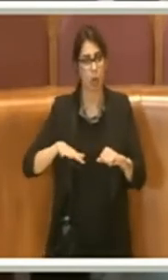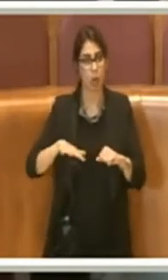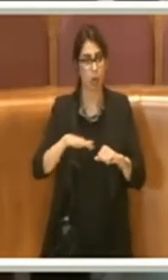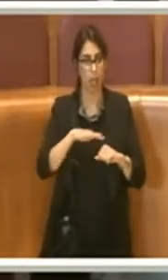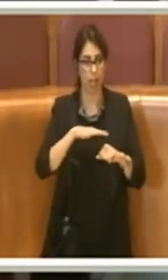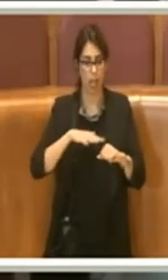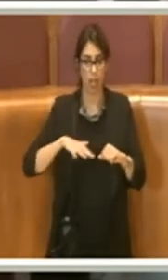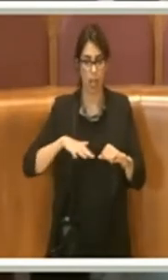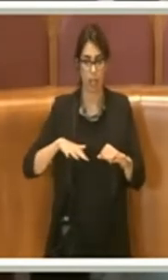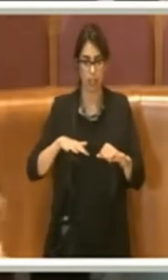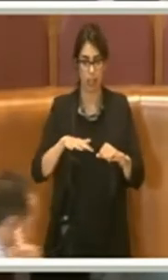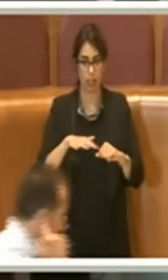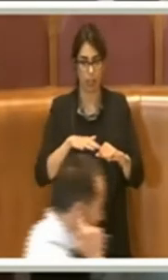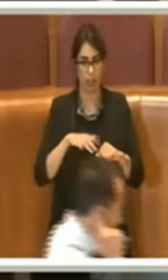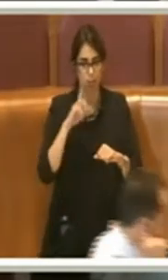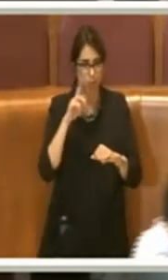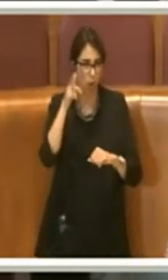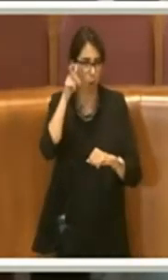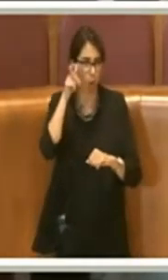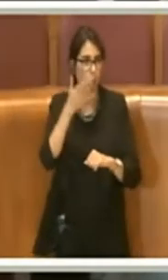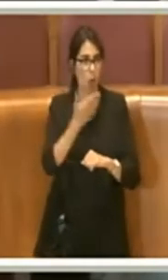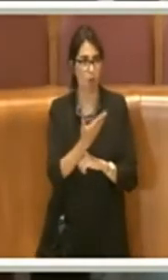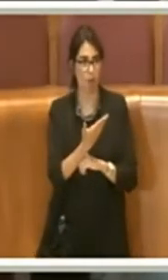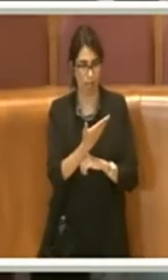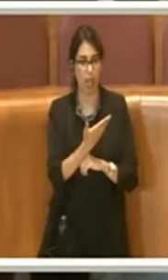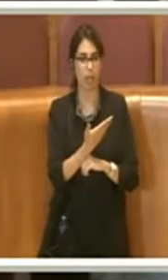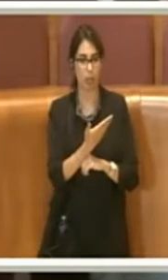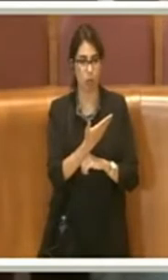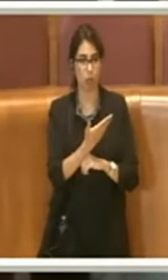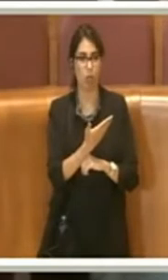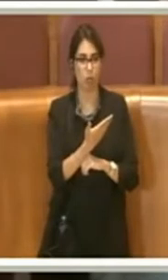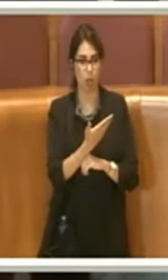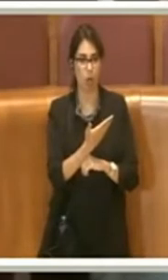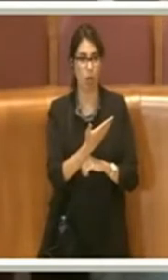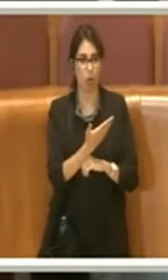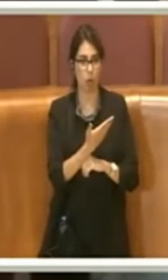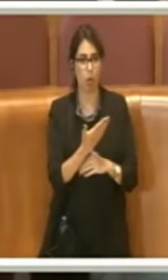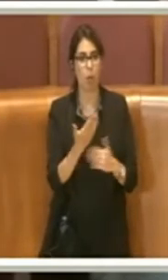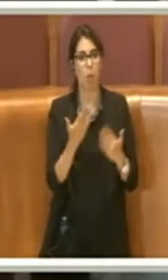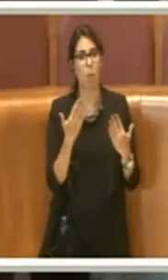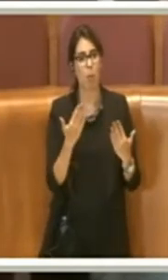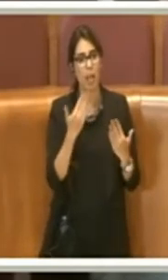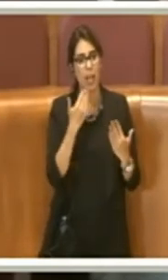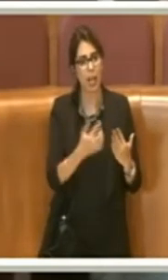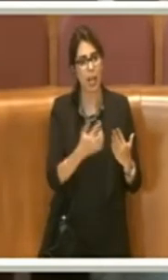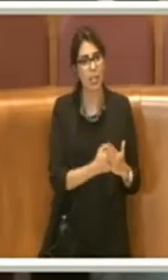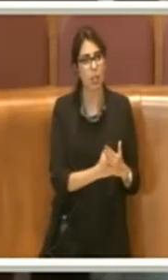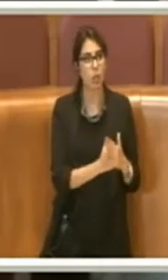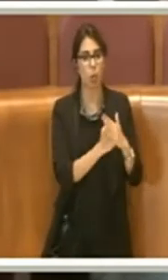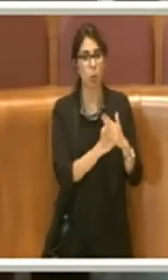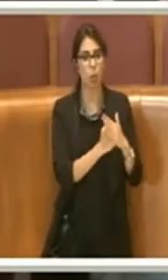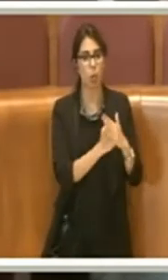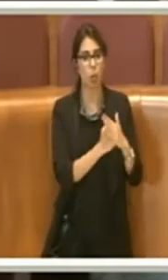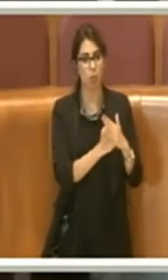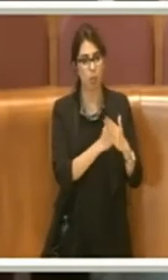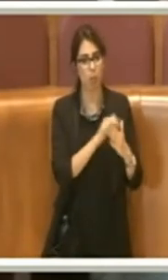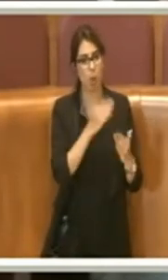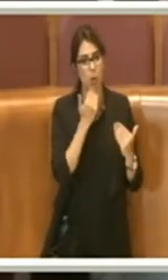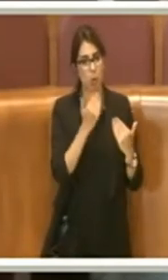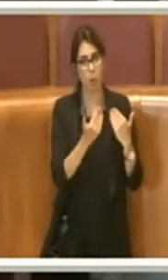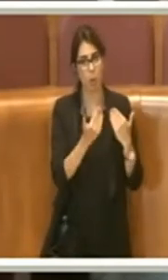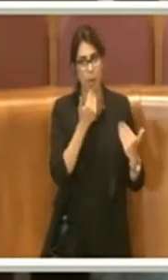governo, possibilmente con il supporto forte e unito del Parlamento,